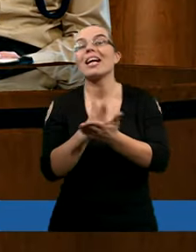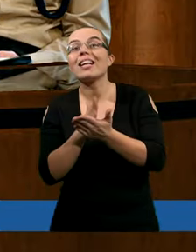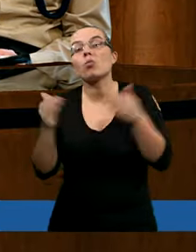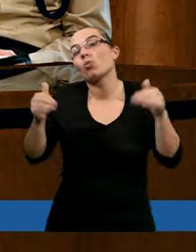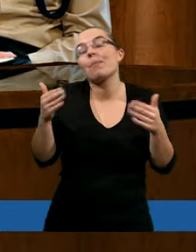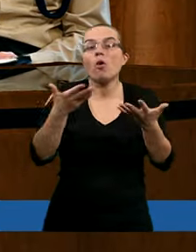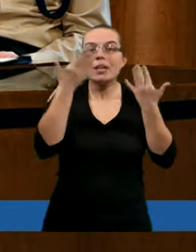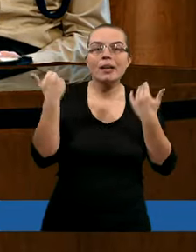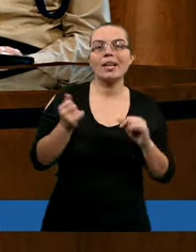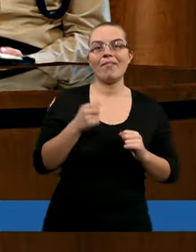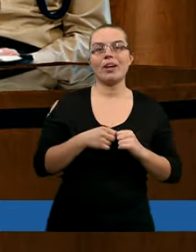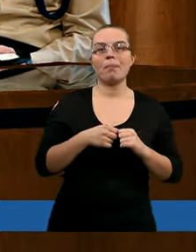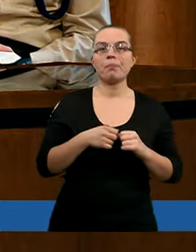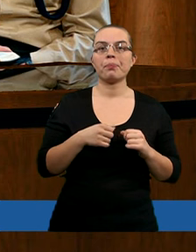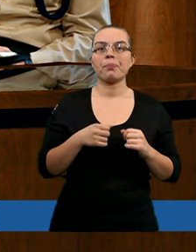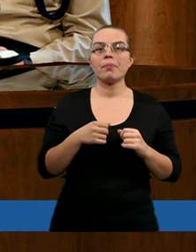niesłusznie. Tarku?